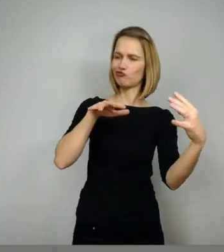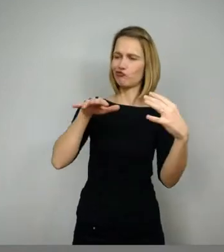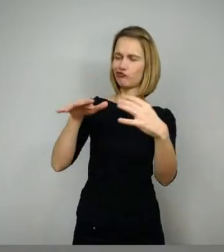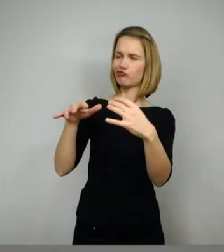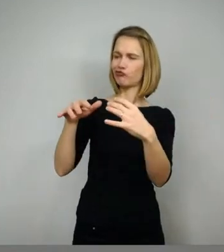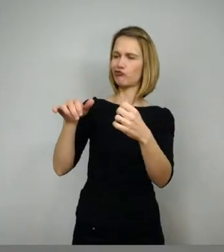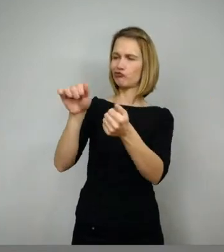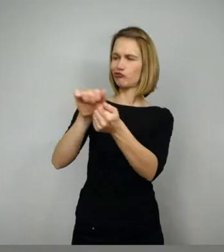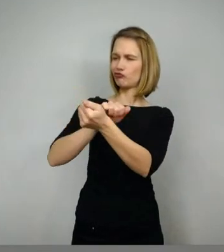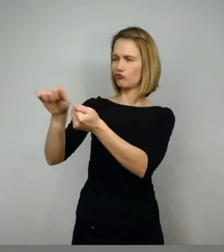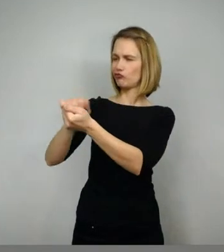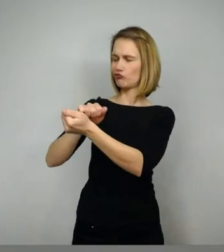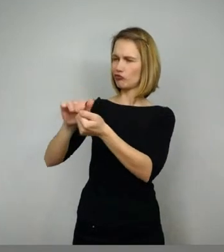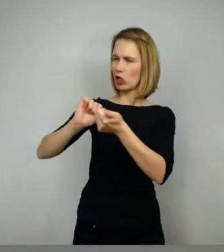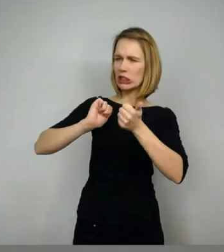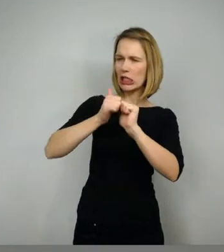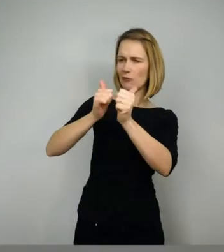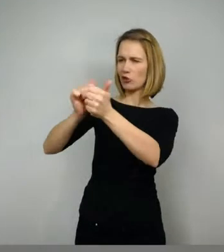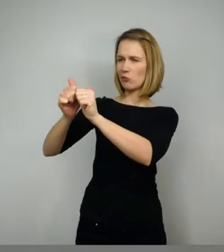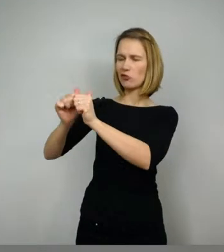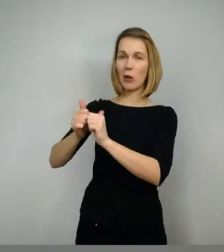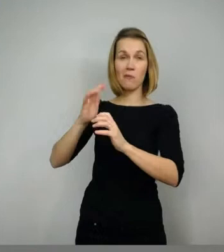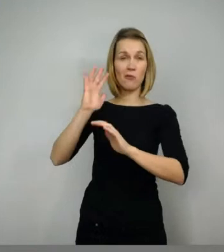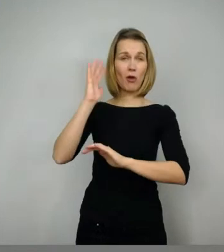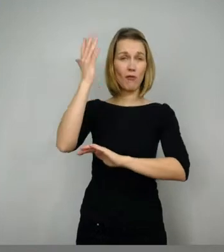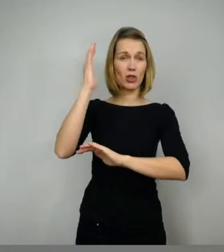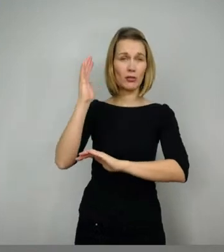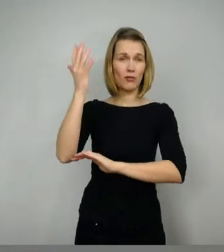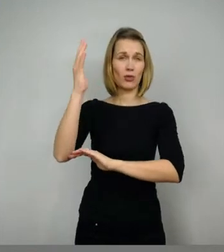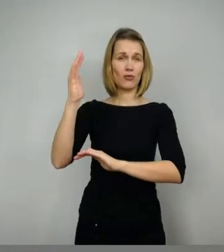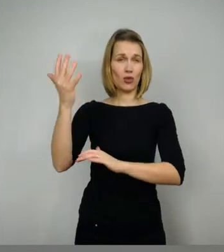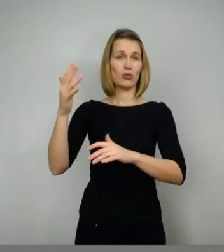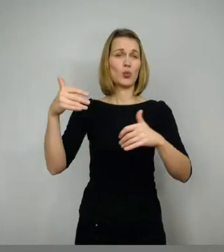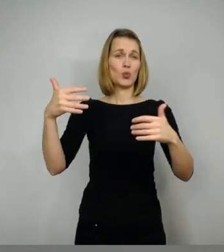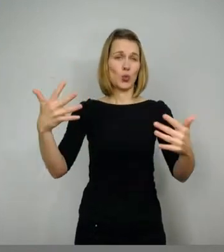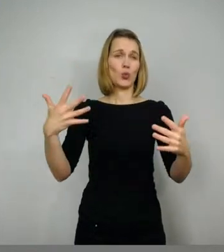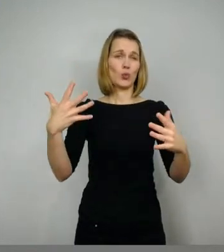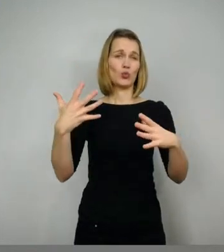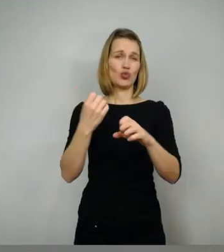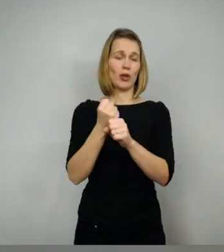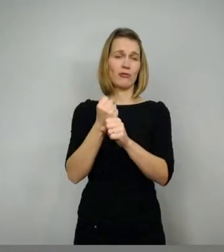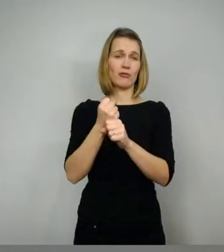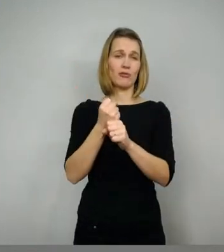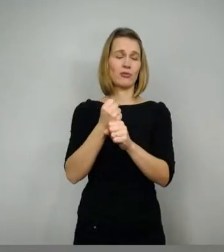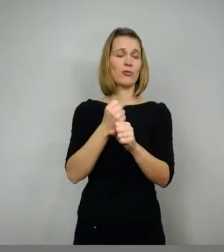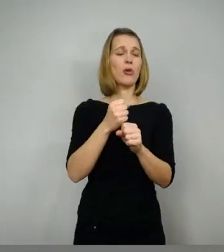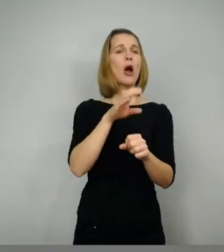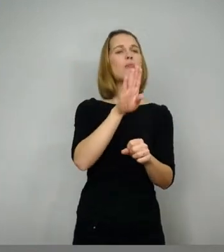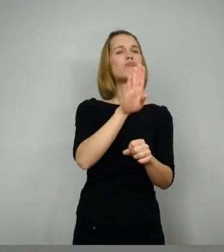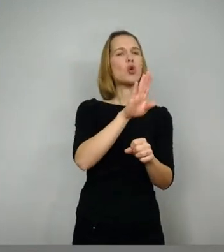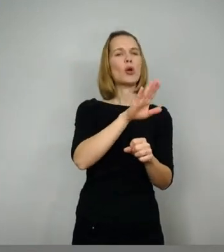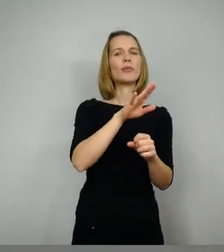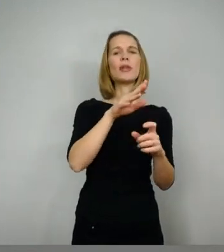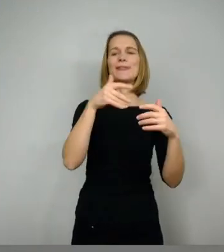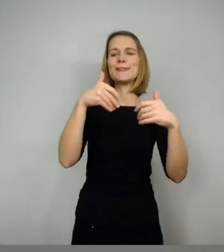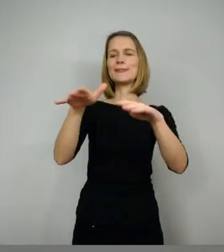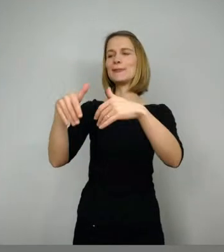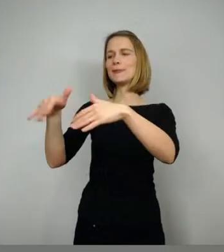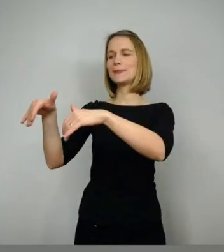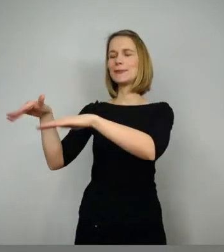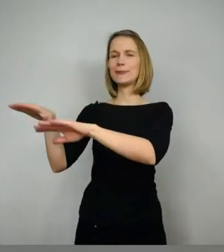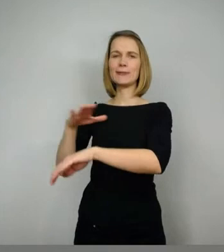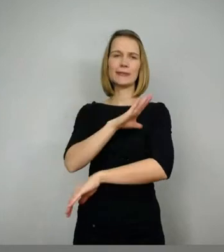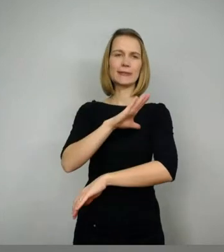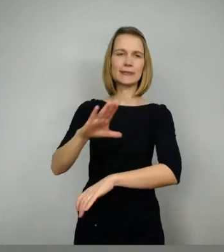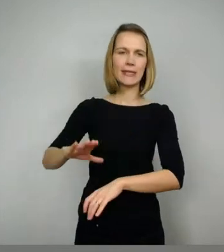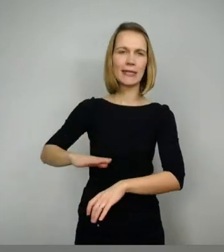Kampfkraft und dank seines Einsatzes können die Burgunden, die Sachsen und die Dänen vertreiben, beziehungsweise besiegen und mit ihnen Frieden schließen.